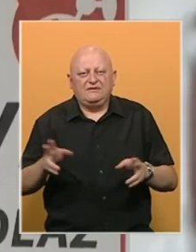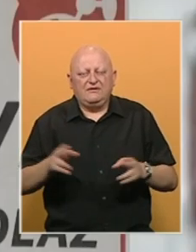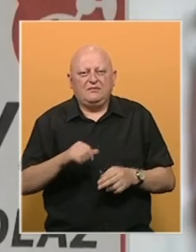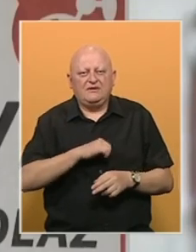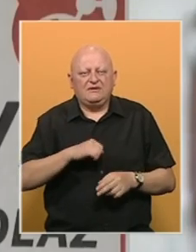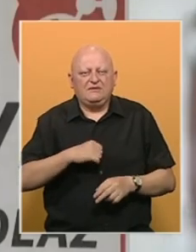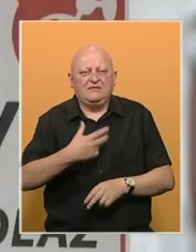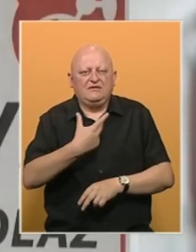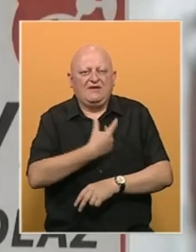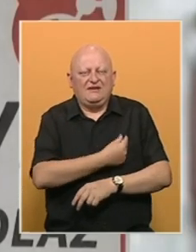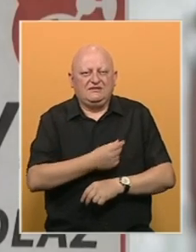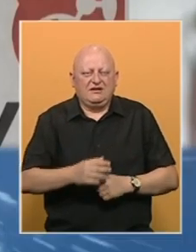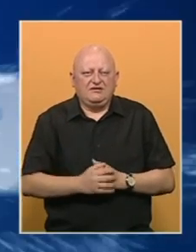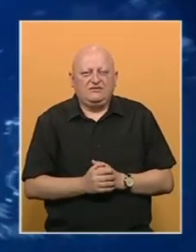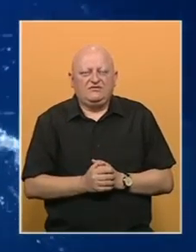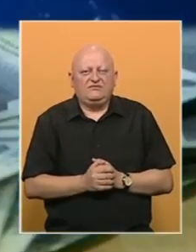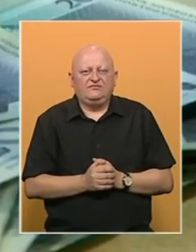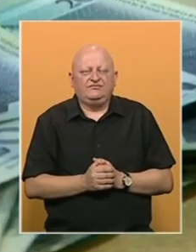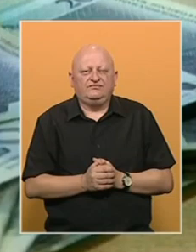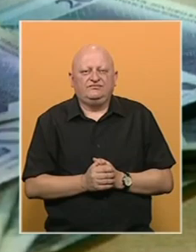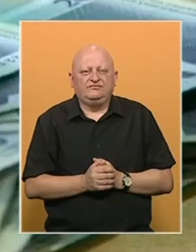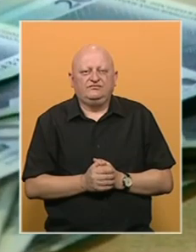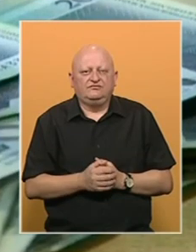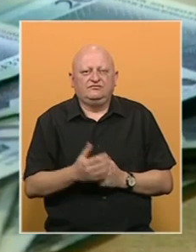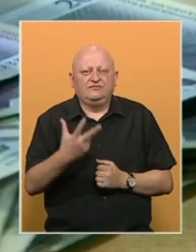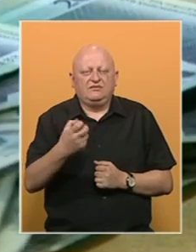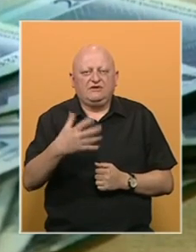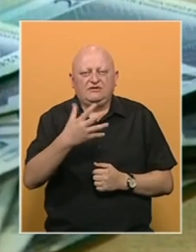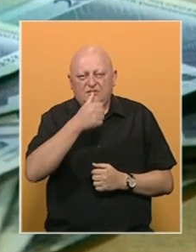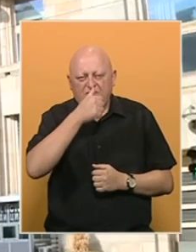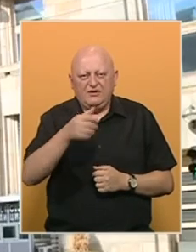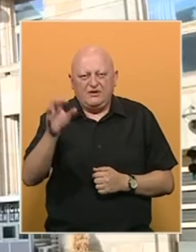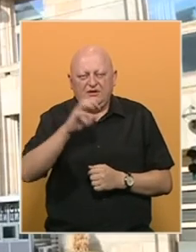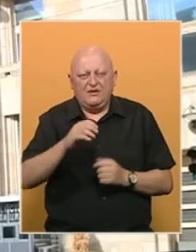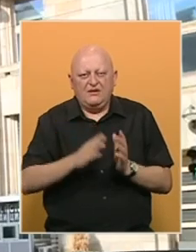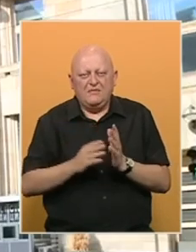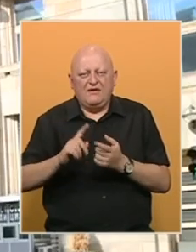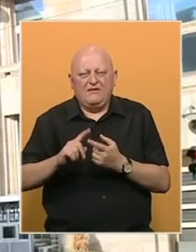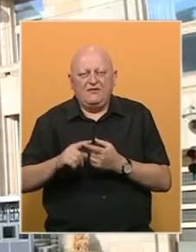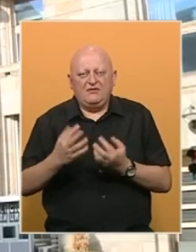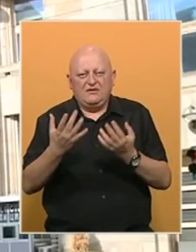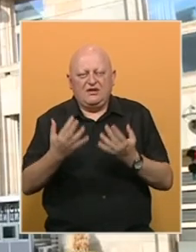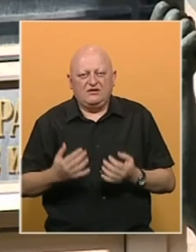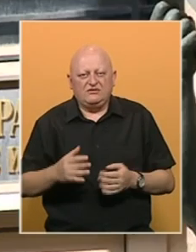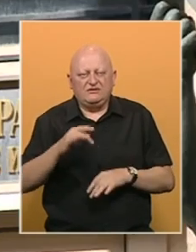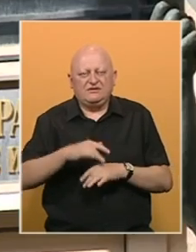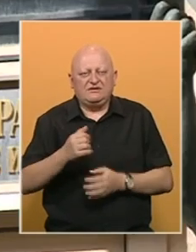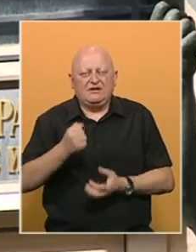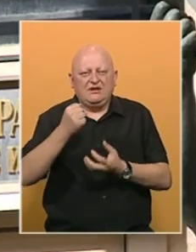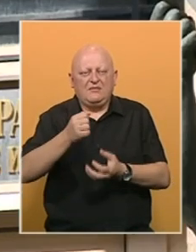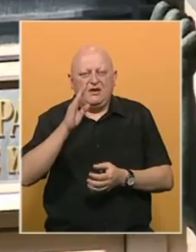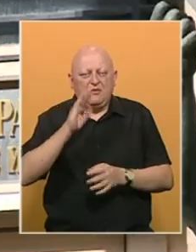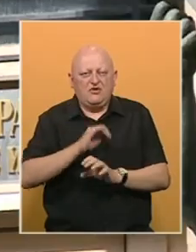zainteresovanih za vakcinaciju. 305 milijona evra od MMF-a sutra na računu Centralne banke